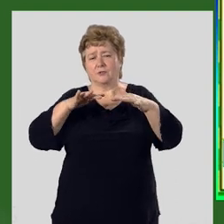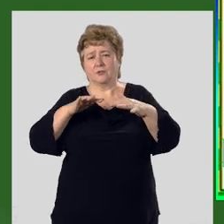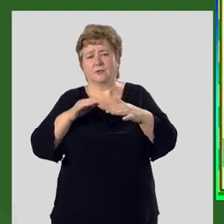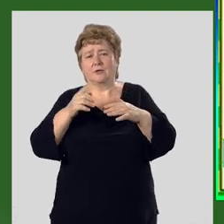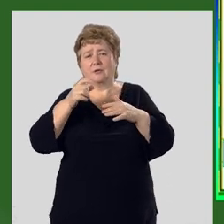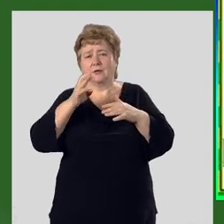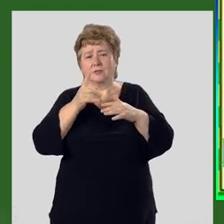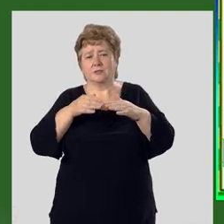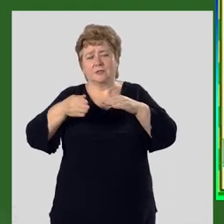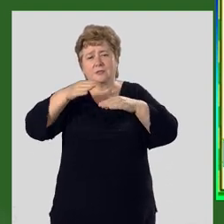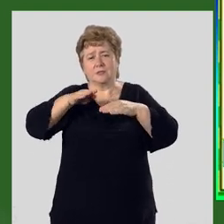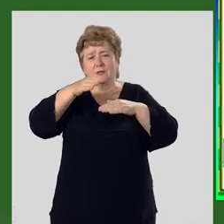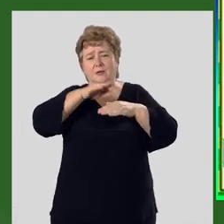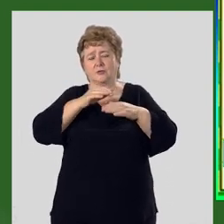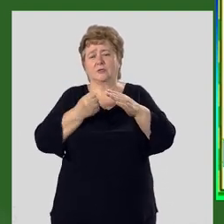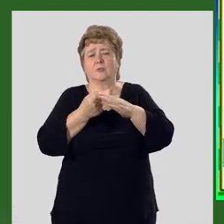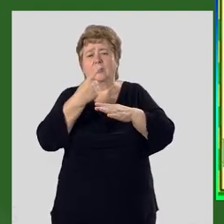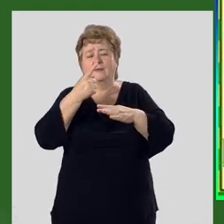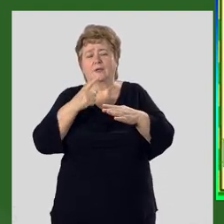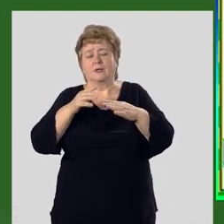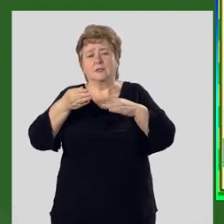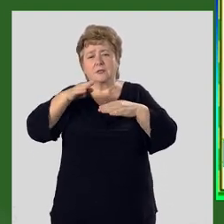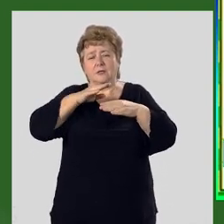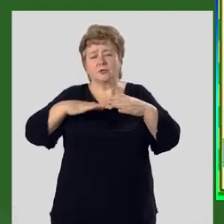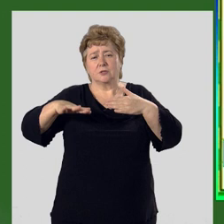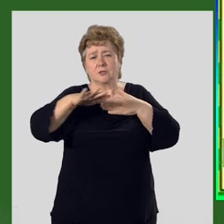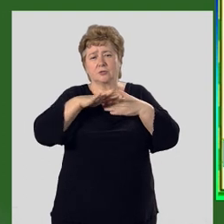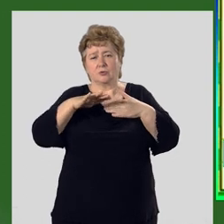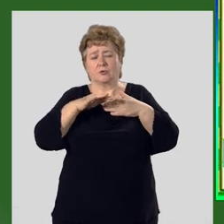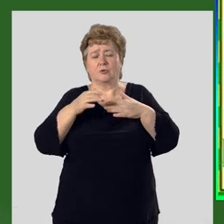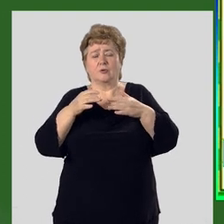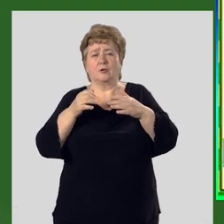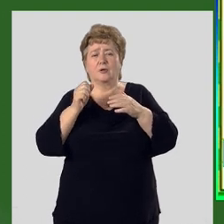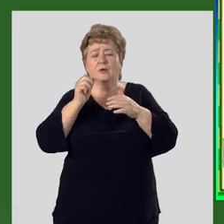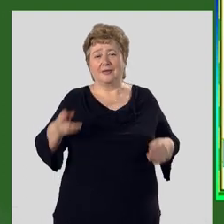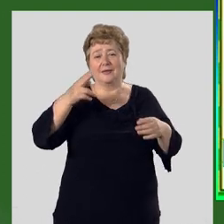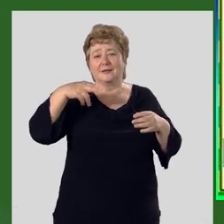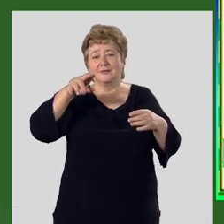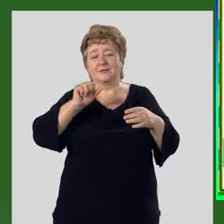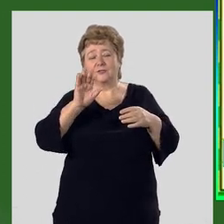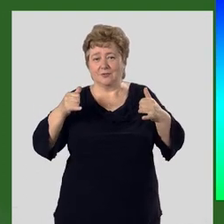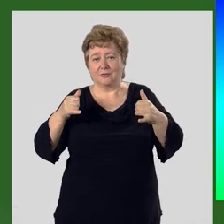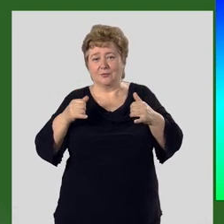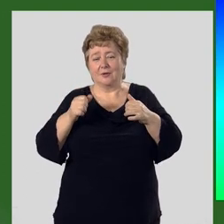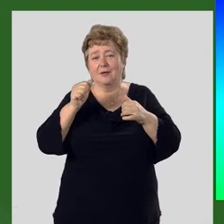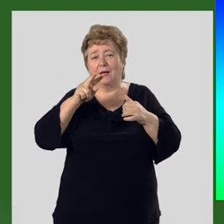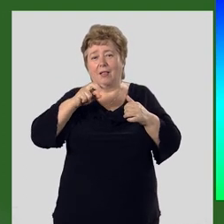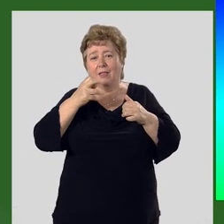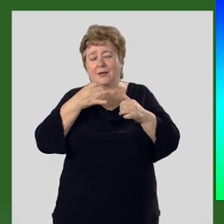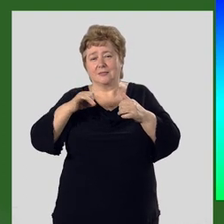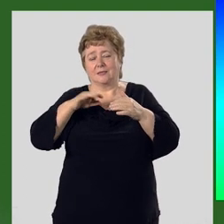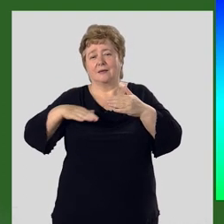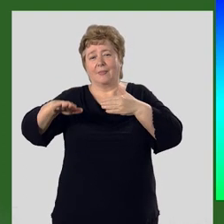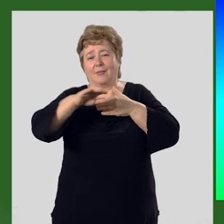Герцинская складчатость образовала складчатые зоны. Кокшала, Джаны, Джера, Аллайская